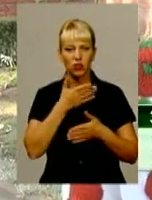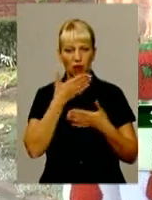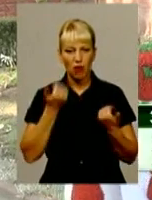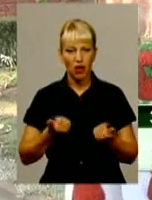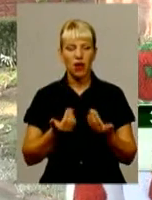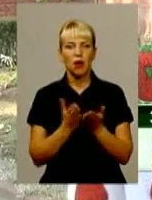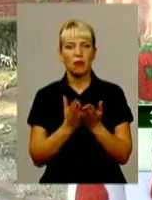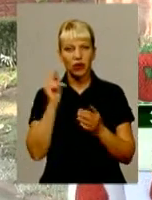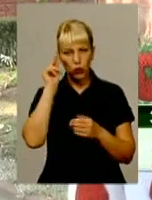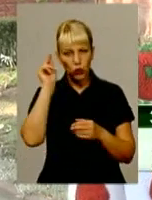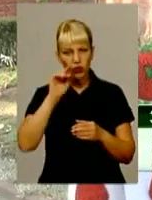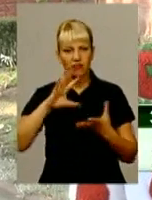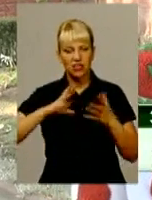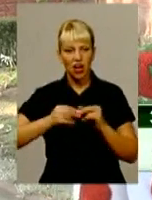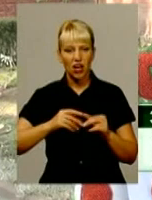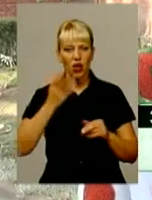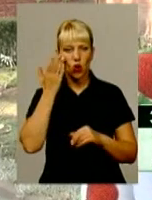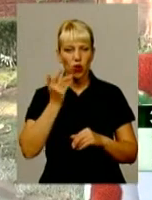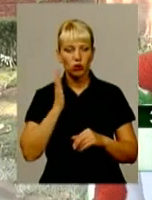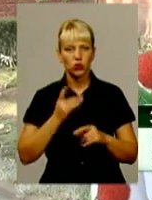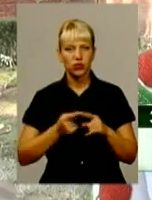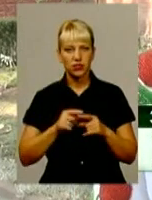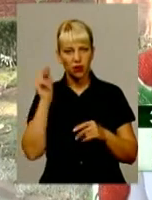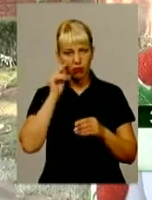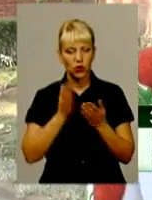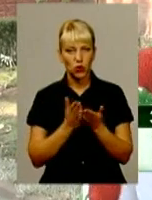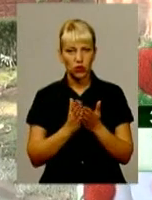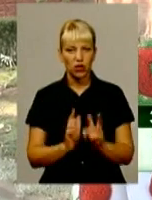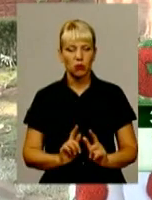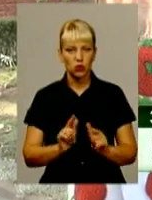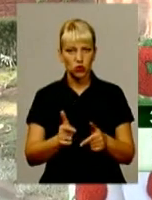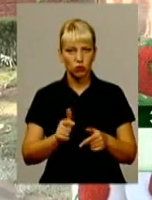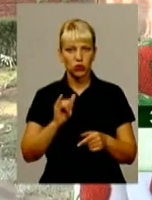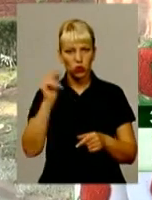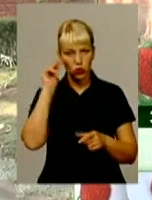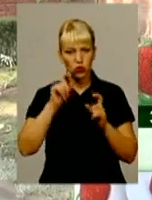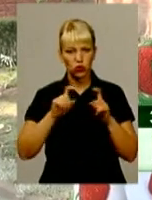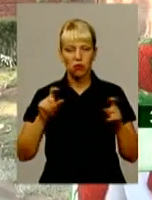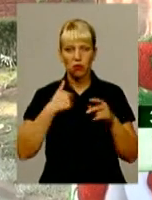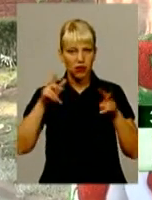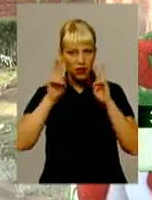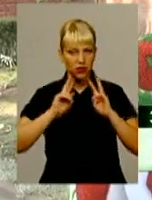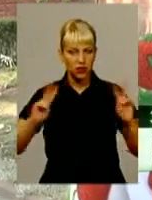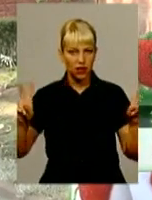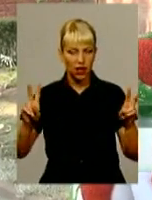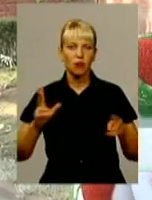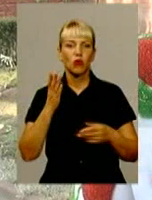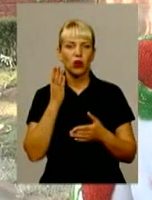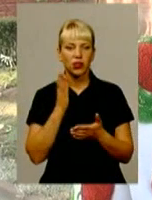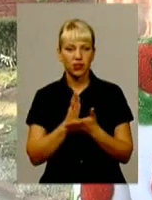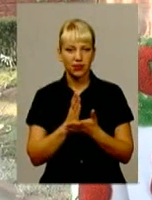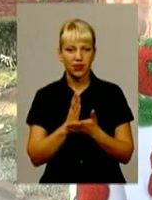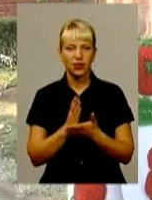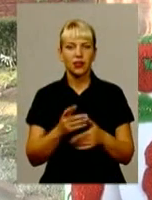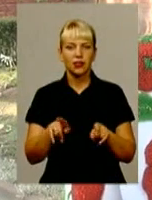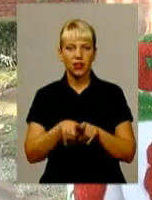І взагалі, коли ці підручники поступлять в заклади освіти, ми не знаємо. Є, звичайно,